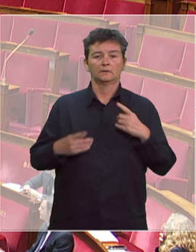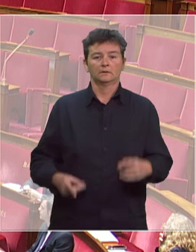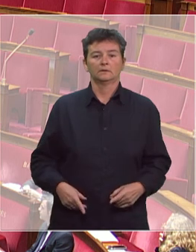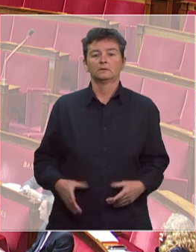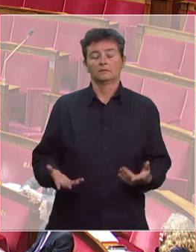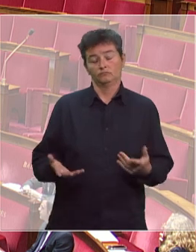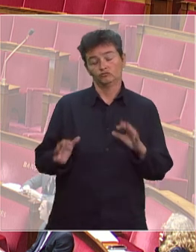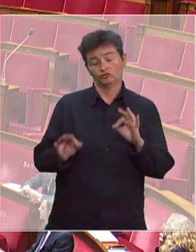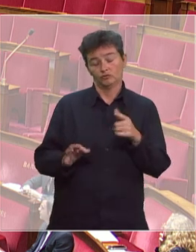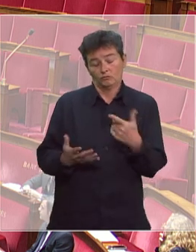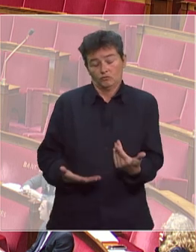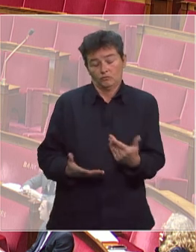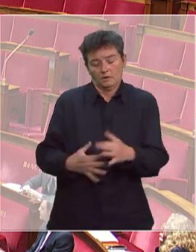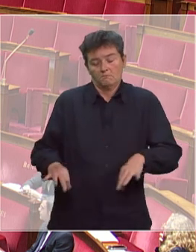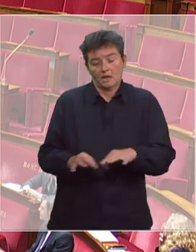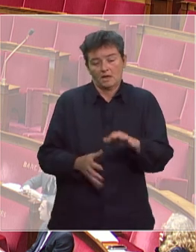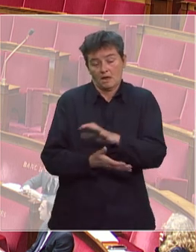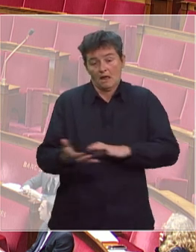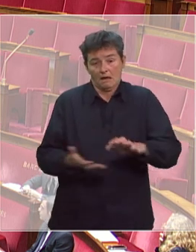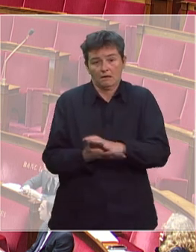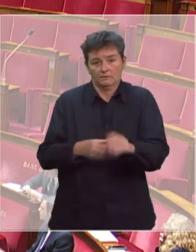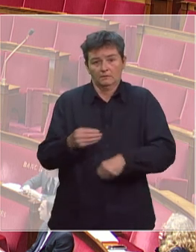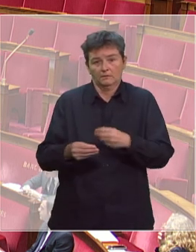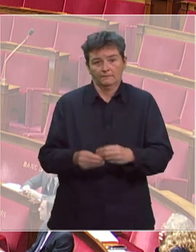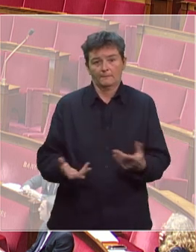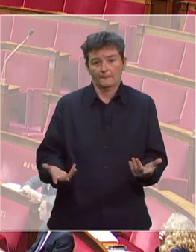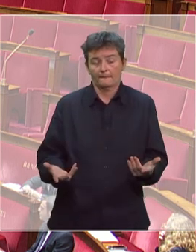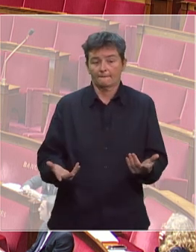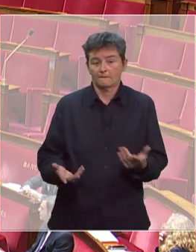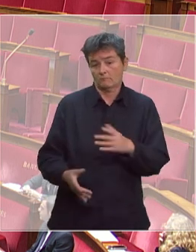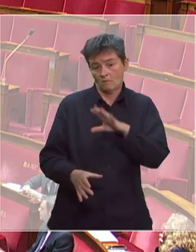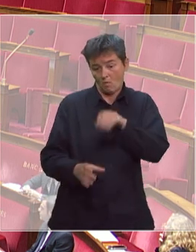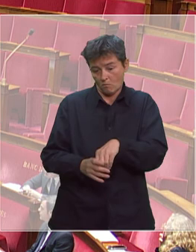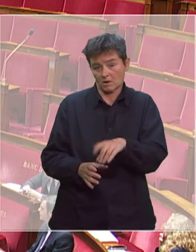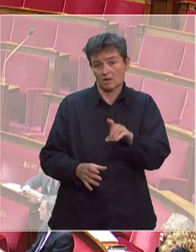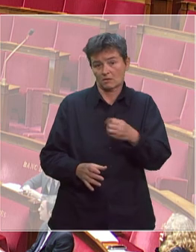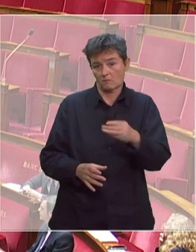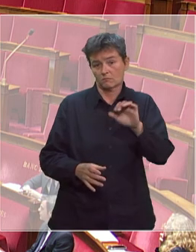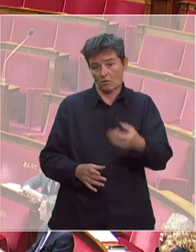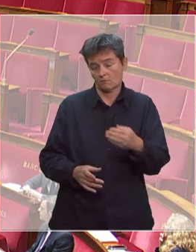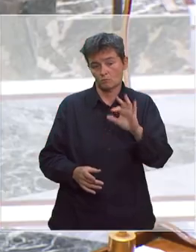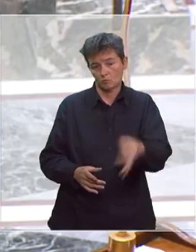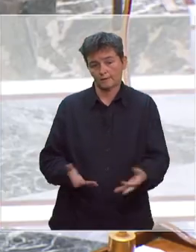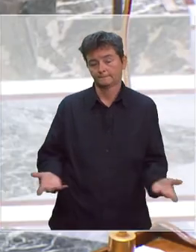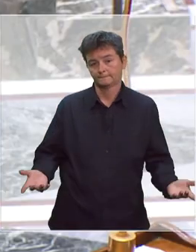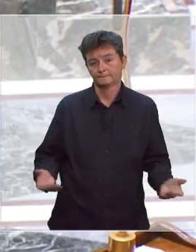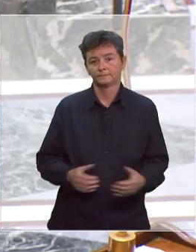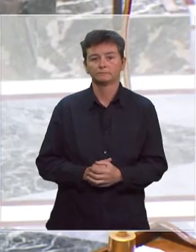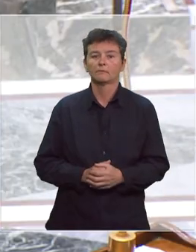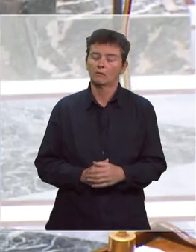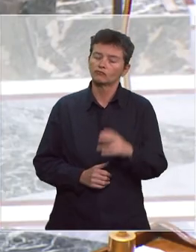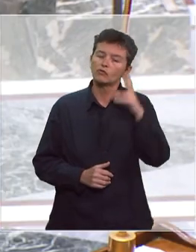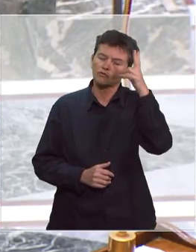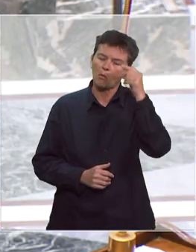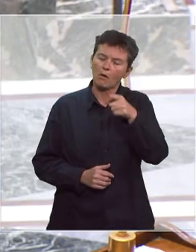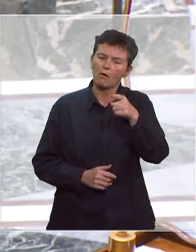crise aujourd'hui mondiale et les territoires d'Outre-mer, malheureusement, ne sont pas épargnés. Alors, je comprends